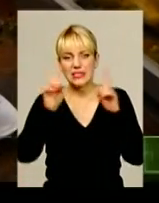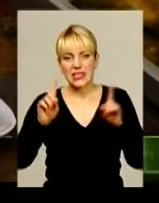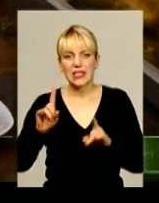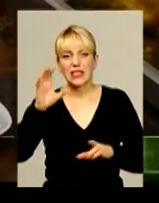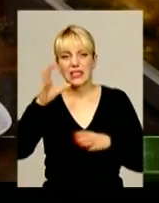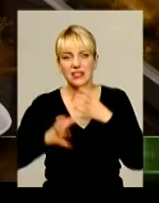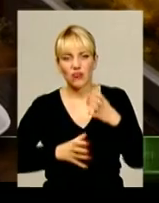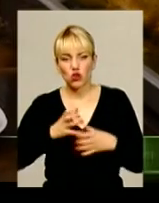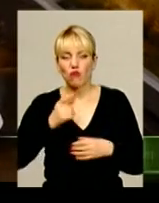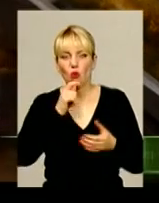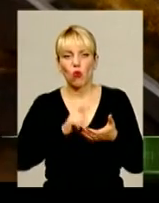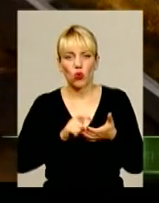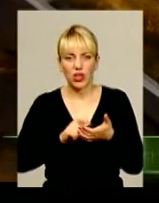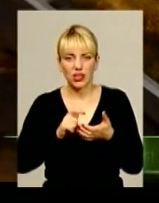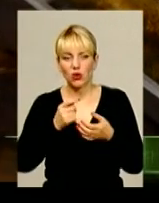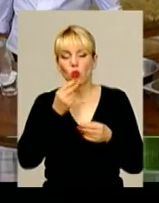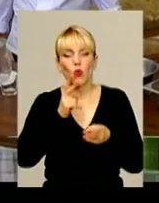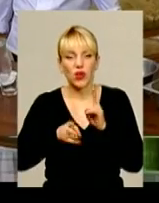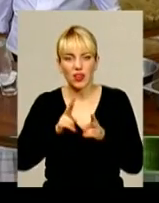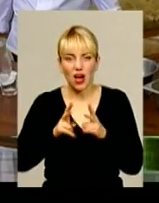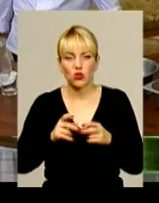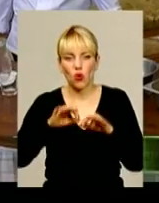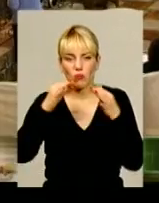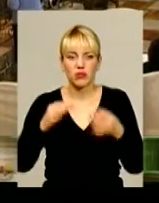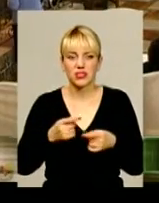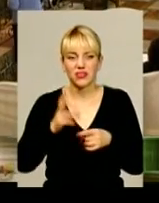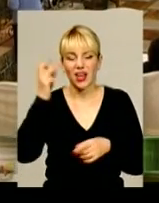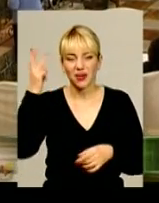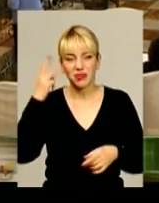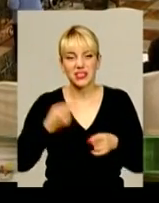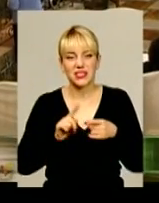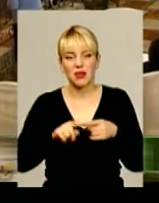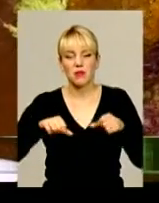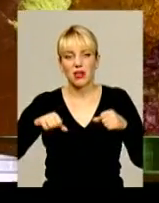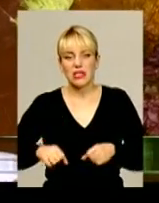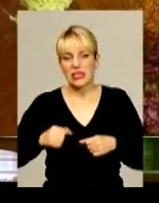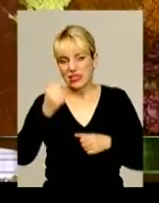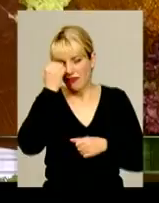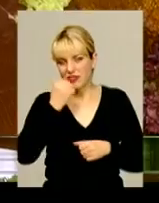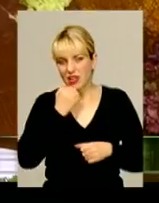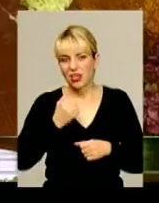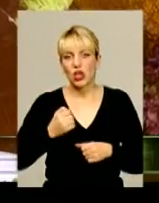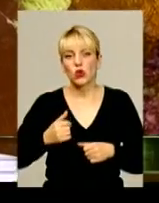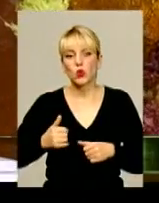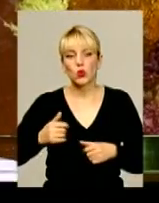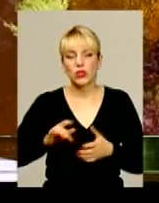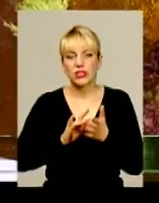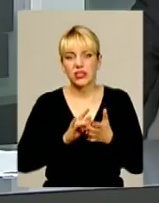кулінарного мистецтва на Кам'янеччині. Хмельниччина виборола це право завдяки туристичним амбіціям Кам'янця Подільського.